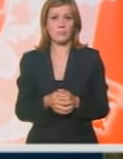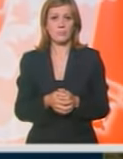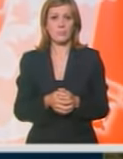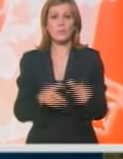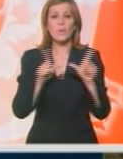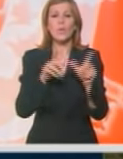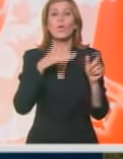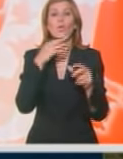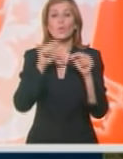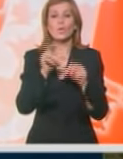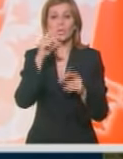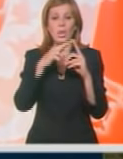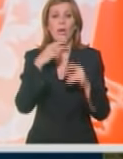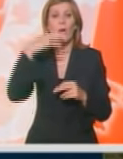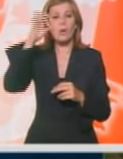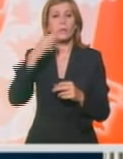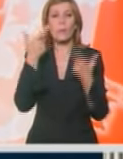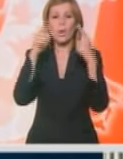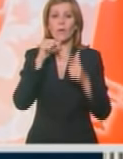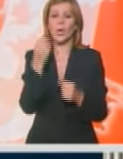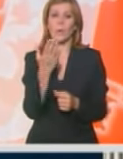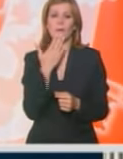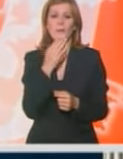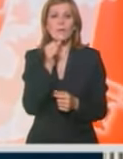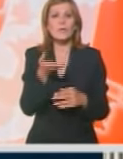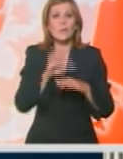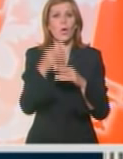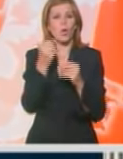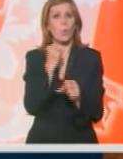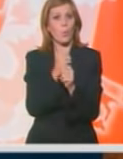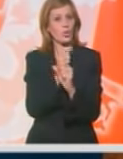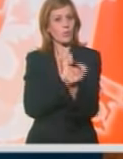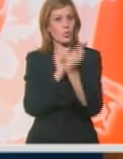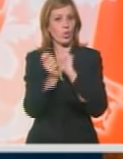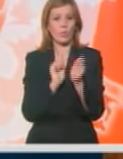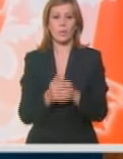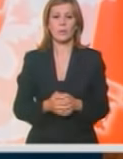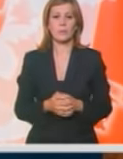U Guči se, osim provode i dobre zabave, sklapaju i dobri poslovni dogovori.